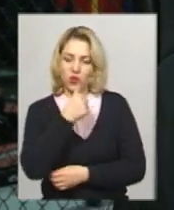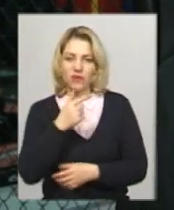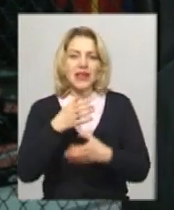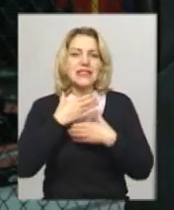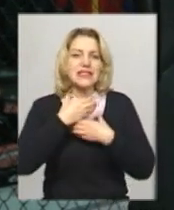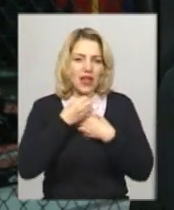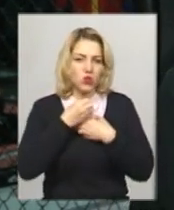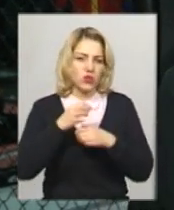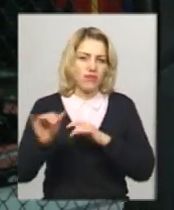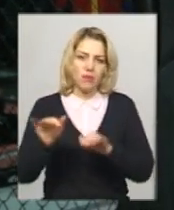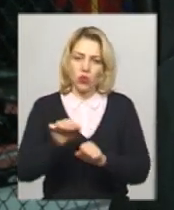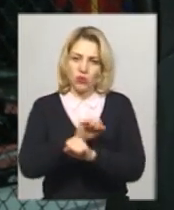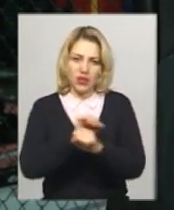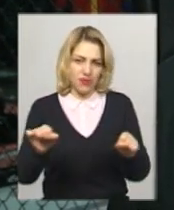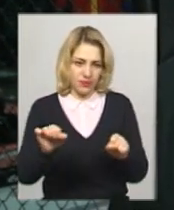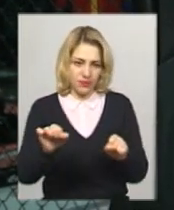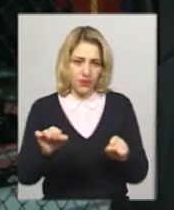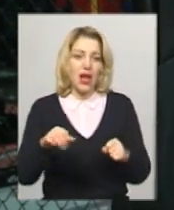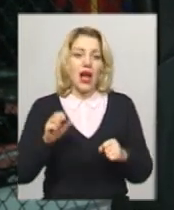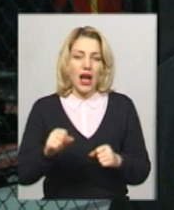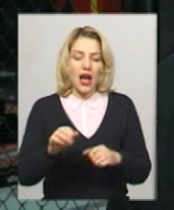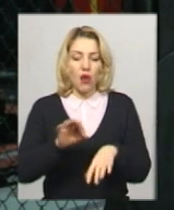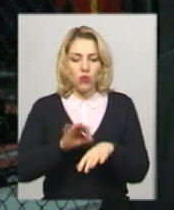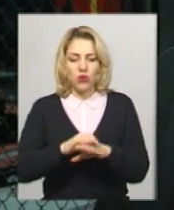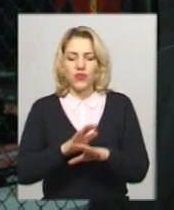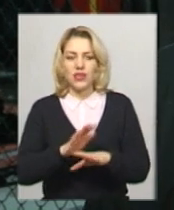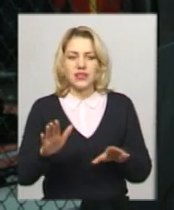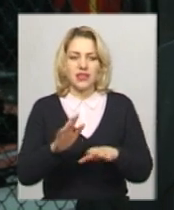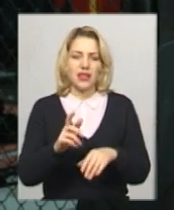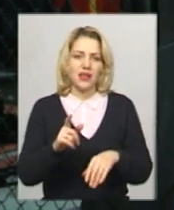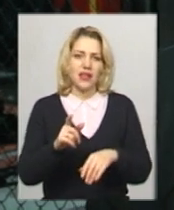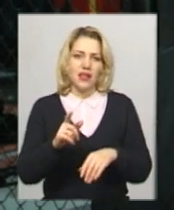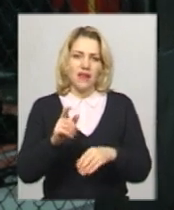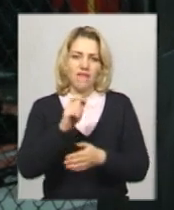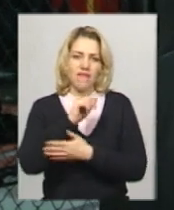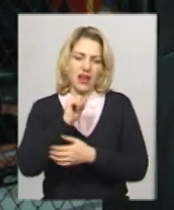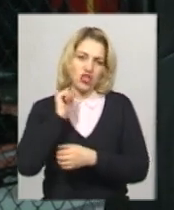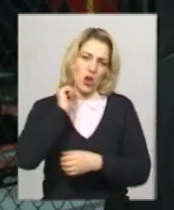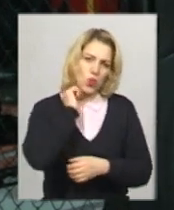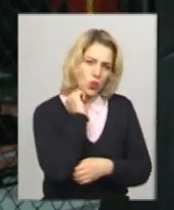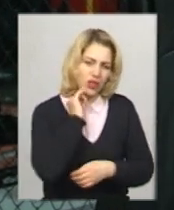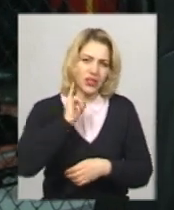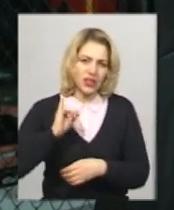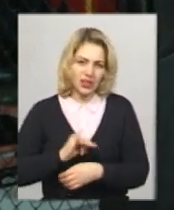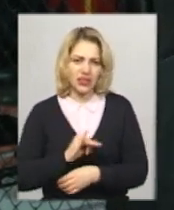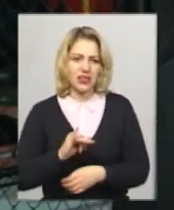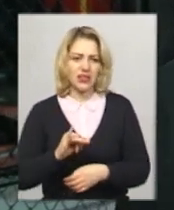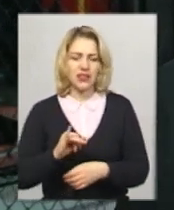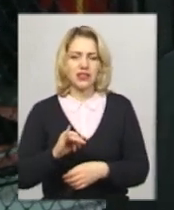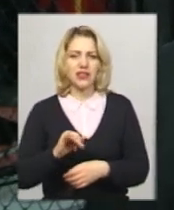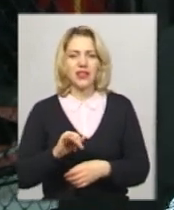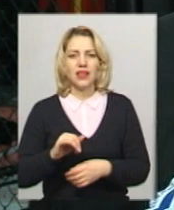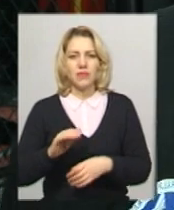прийомів не проводять взагалі. А больові, лише найпоширніші, це важі руки та на хілецері